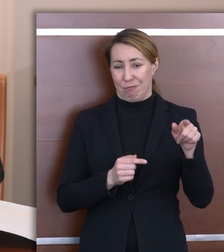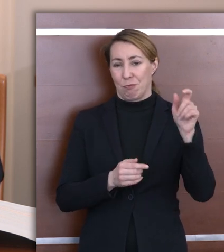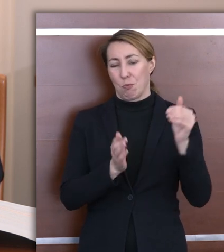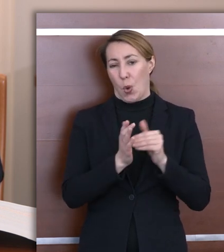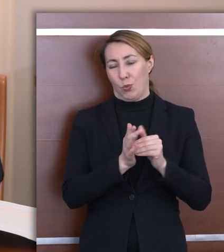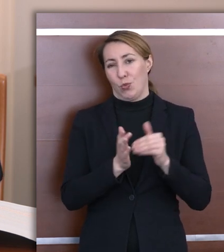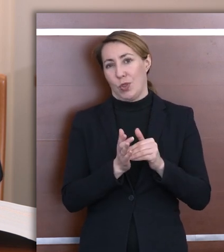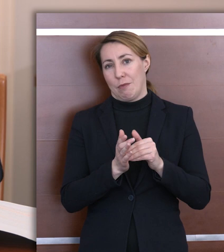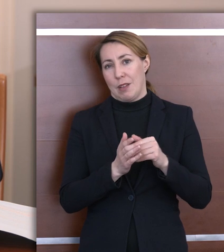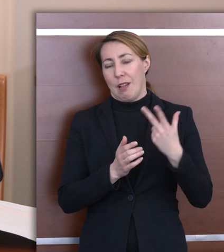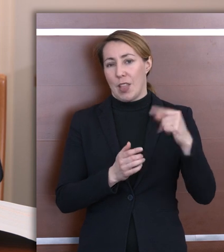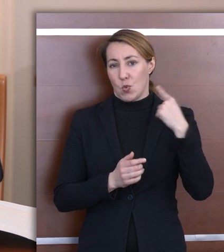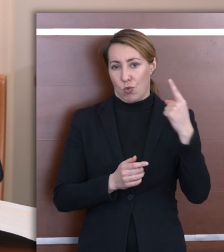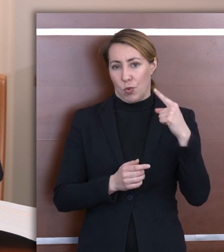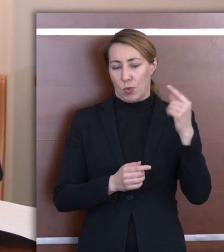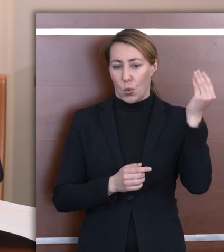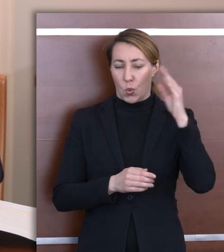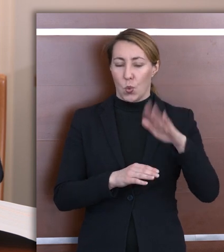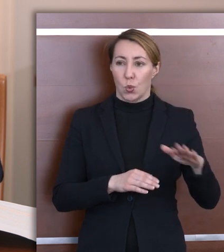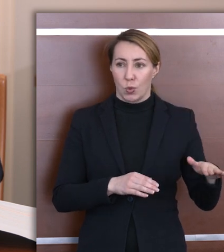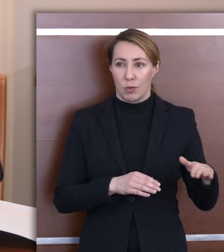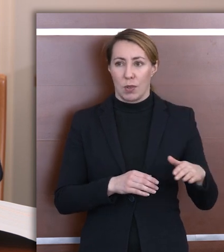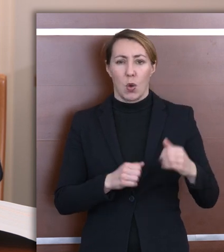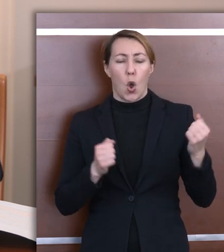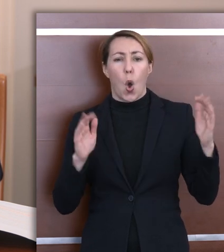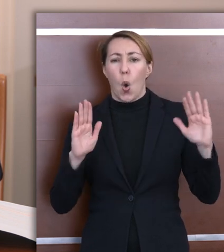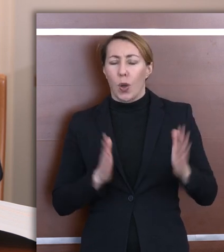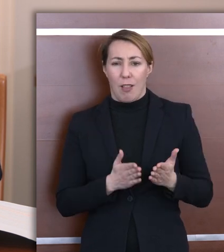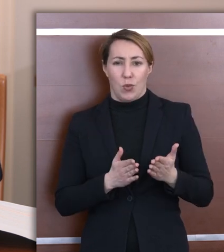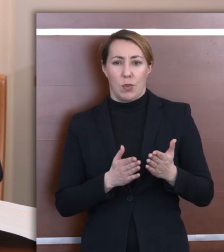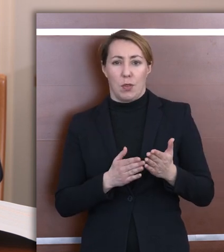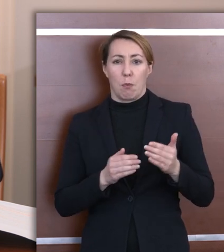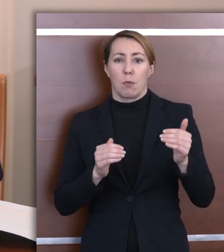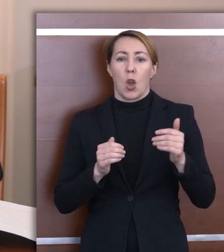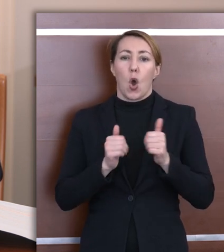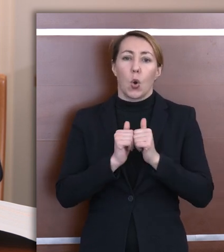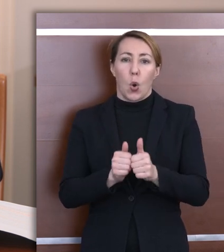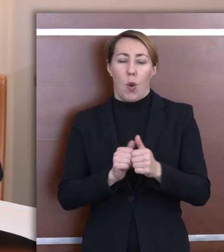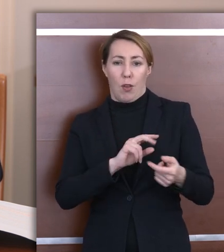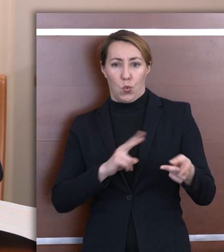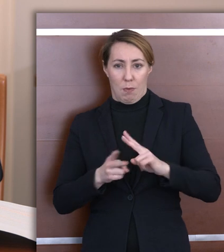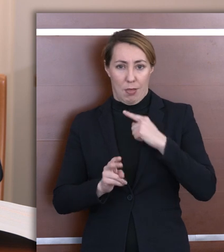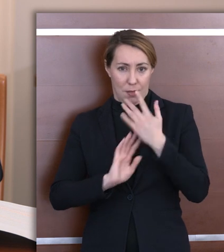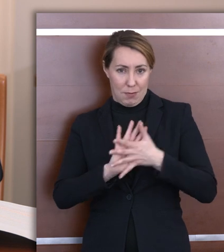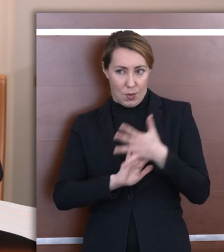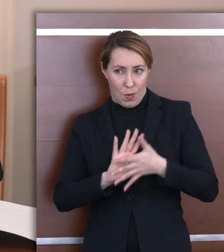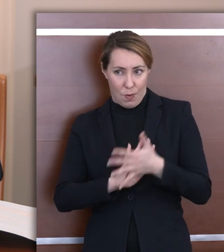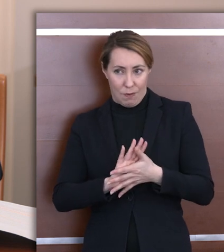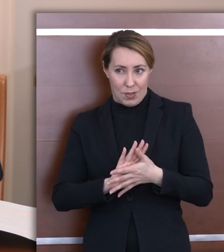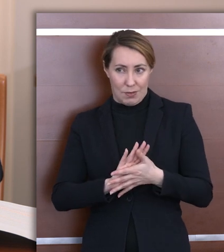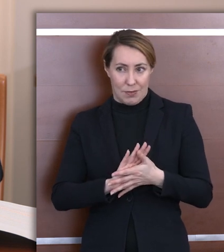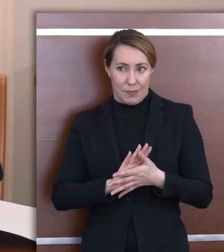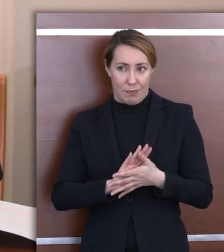niesłyszących uczniów. Bardzo ograniczona rola tłumacza na języku migowym. On w zasadzie